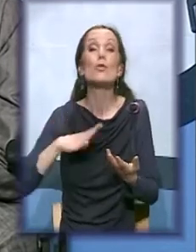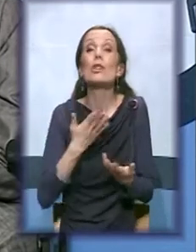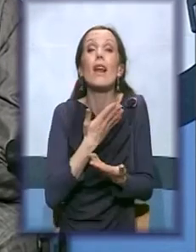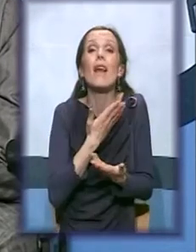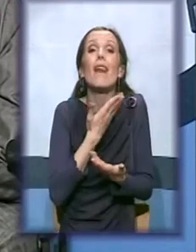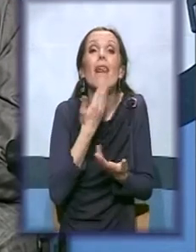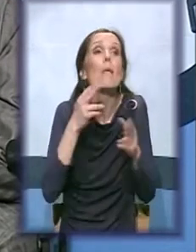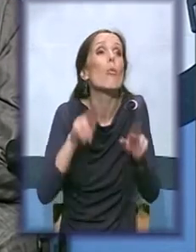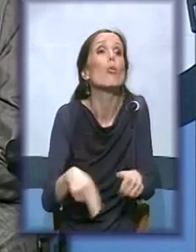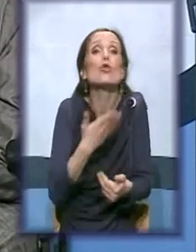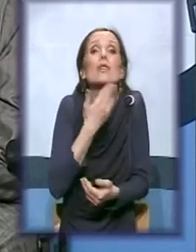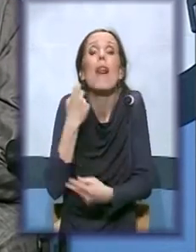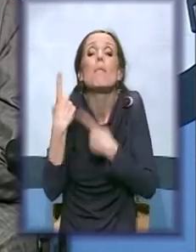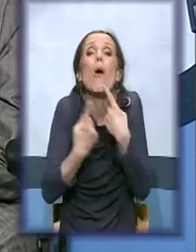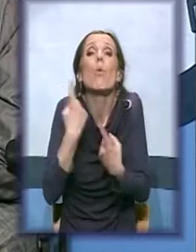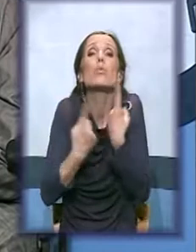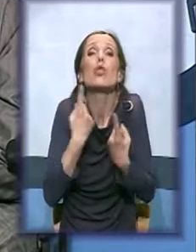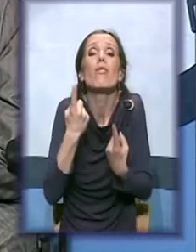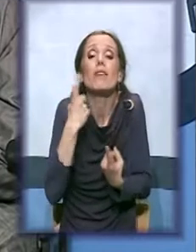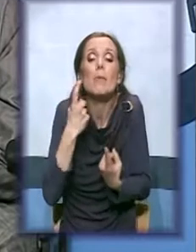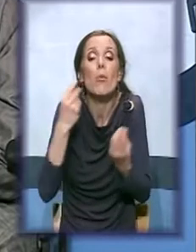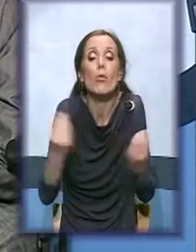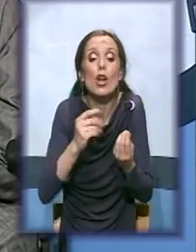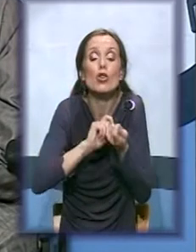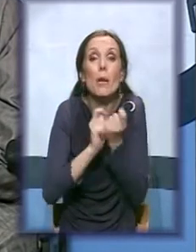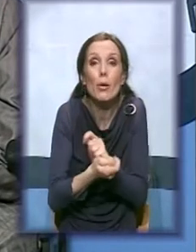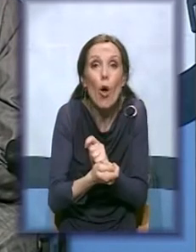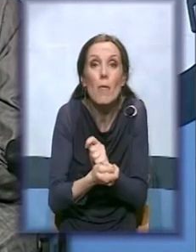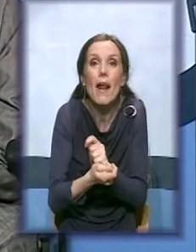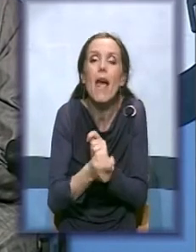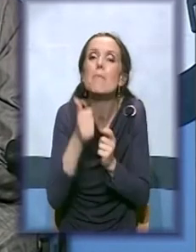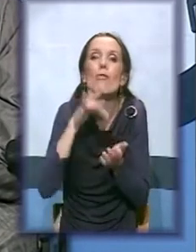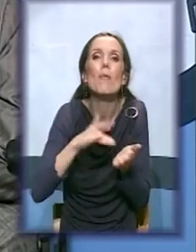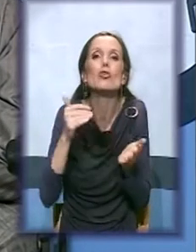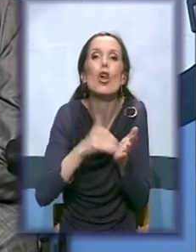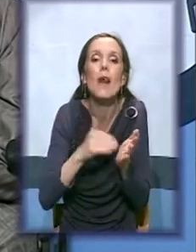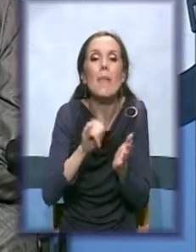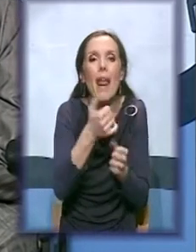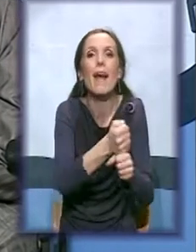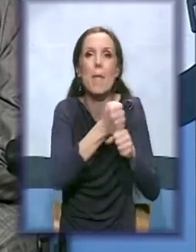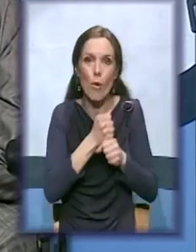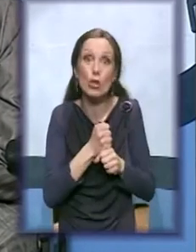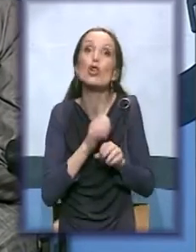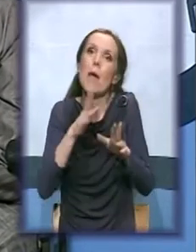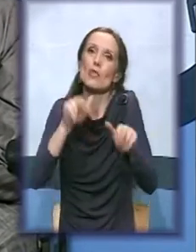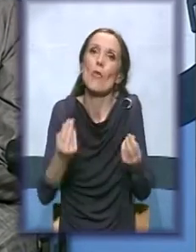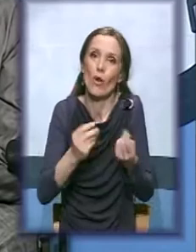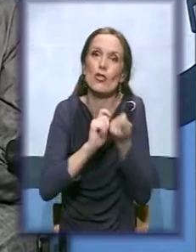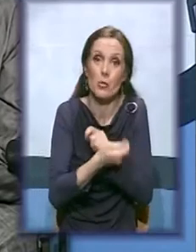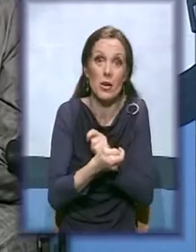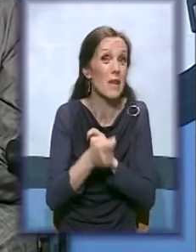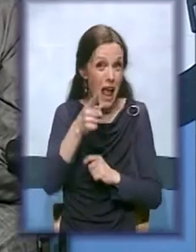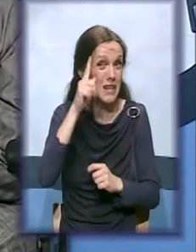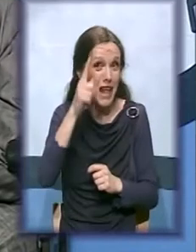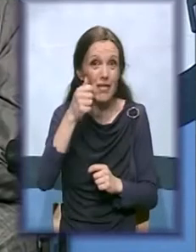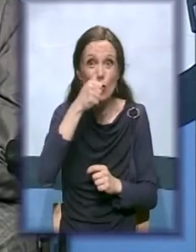da pokušaju nešto da promene ukoliko nemaju nekakvu vrstu podruške. I sami znate šta znači odlazak moj na